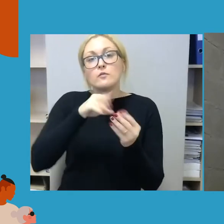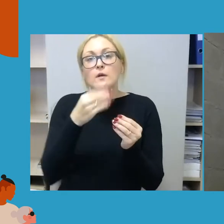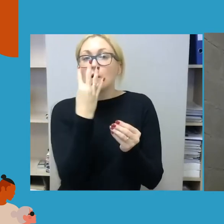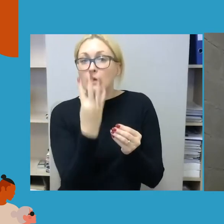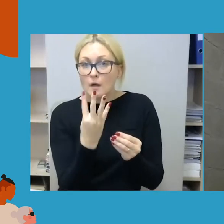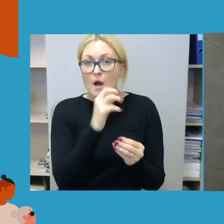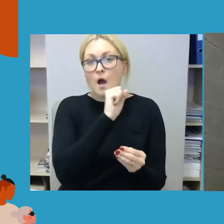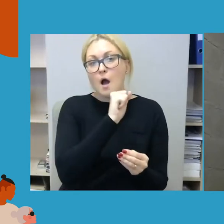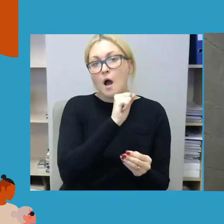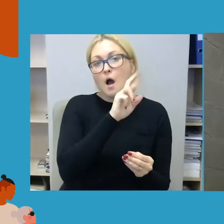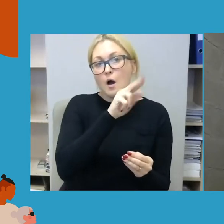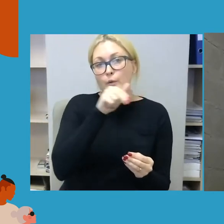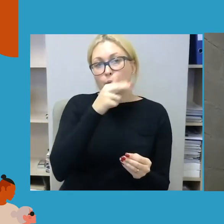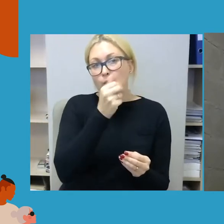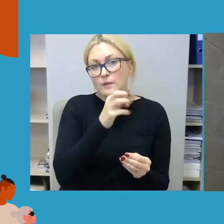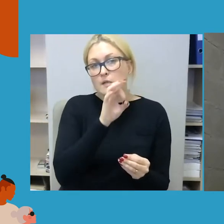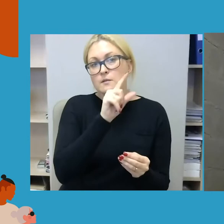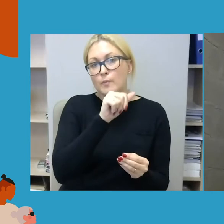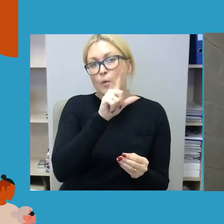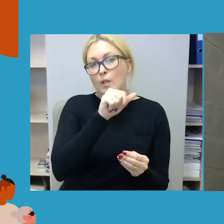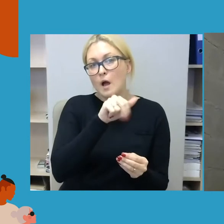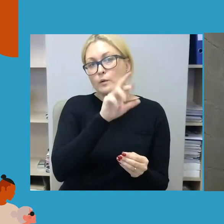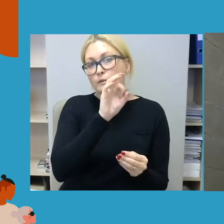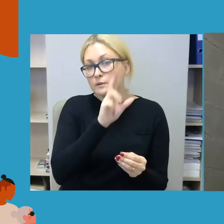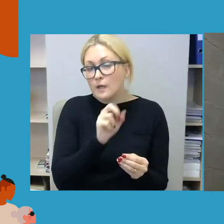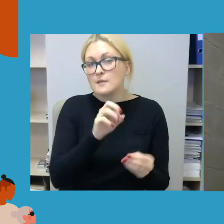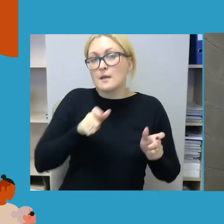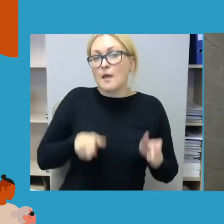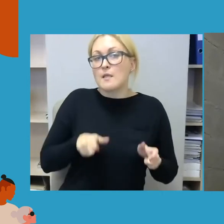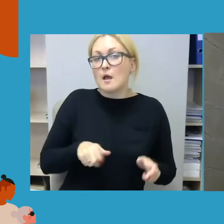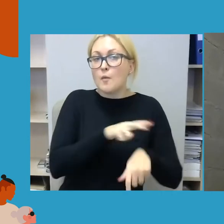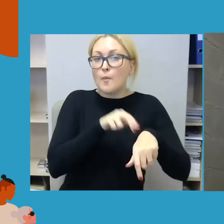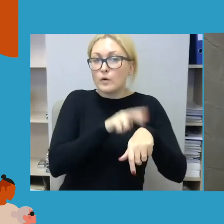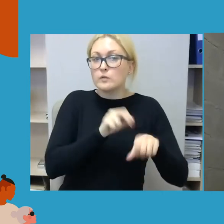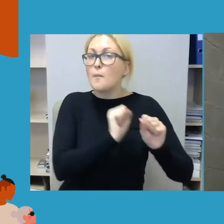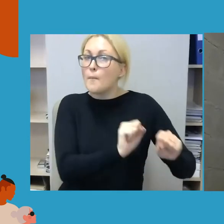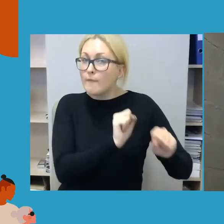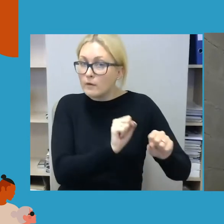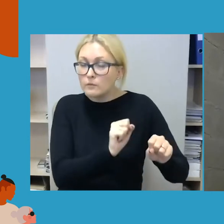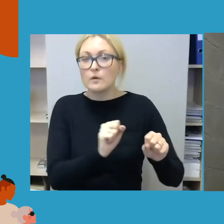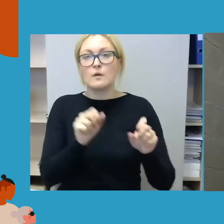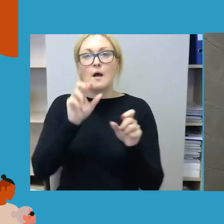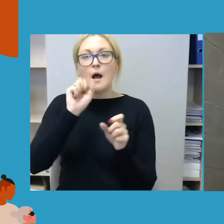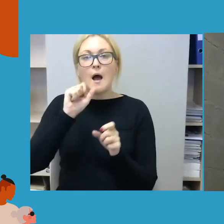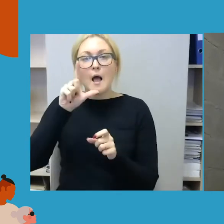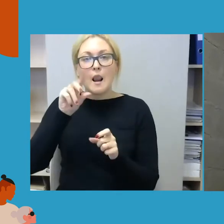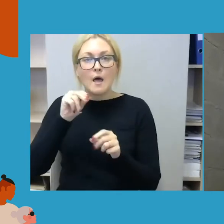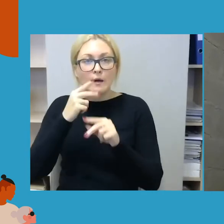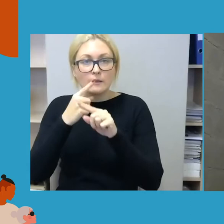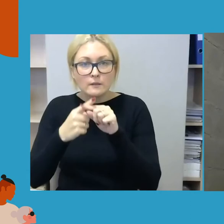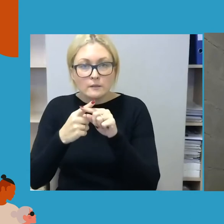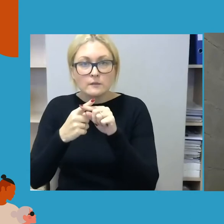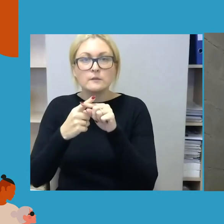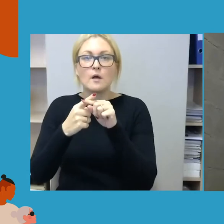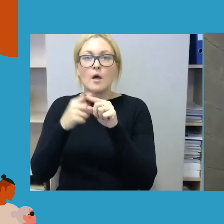Arūnas Paulauskas, generalinio policijos komisaro pavaduotojas, Alias Džiaohanik, Europos saugumo ir bendradarbiavimo